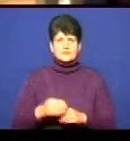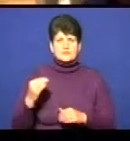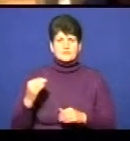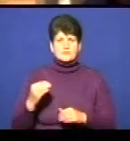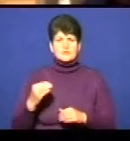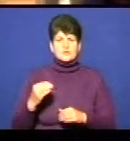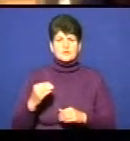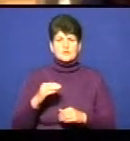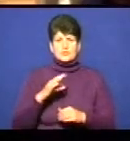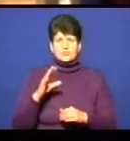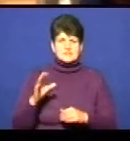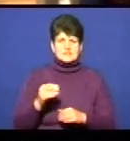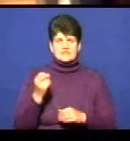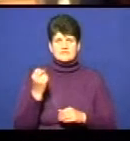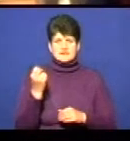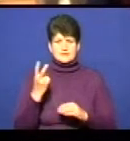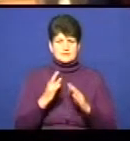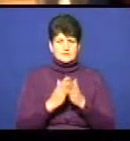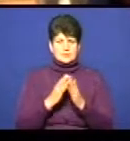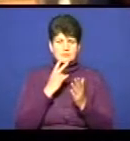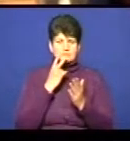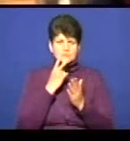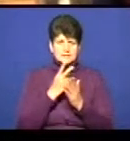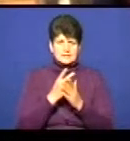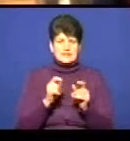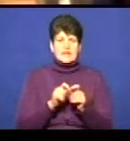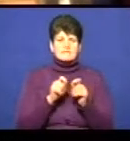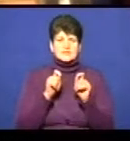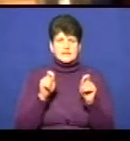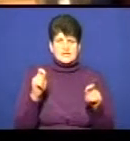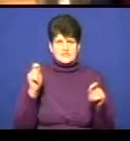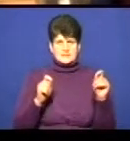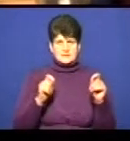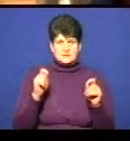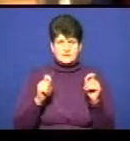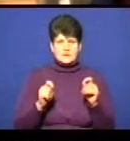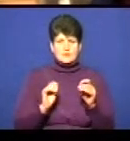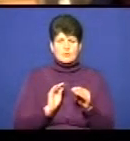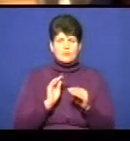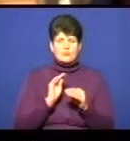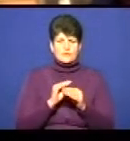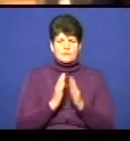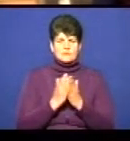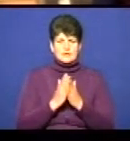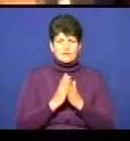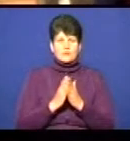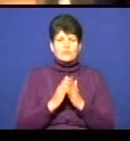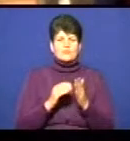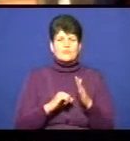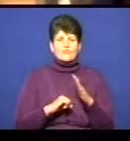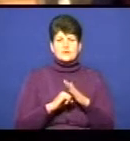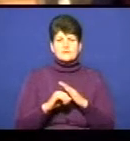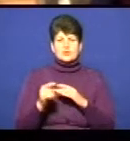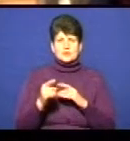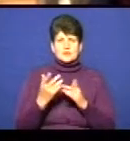Усі 12 артбуків, які репрезентували на відкритті фестивалю, поповнять колекцію бібліотечних фондів Тернополя,